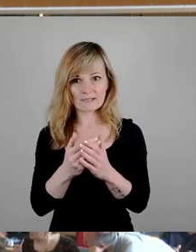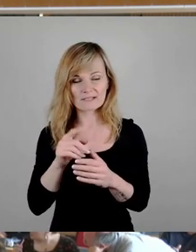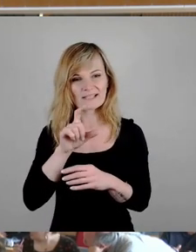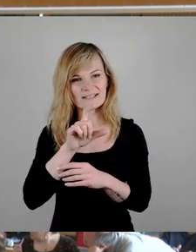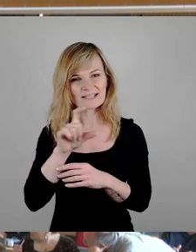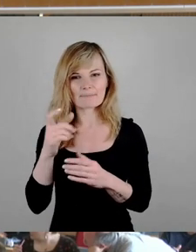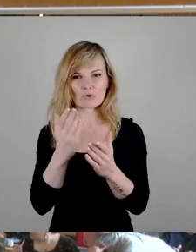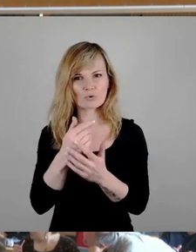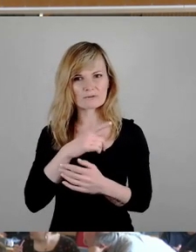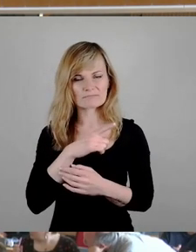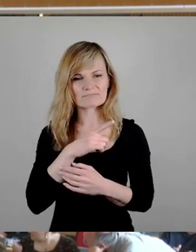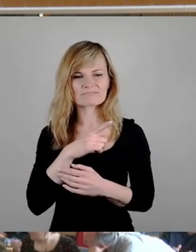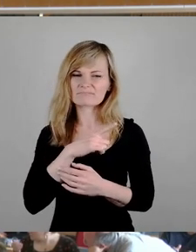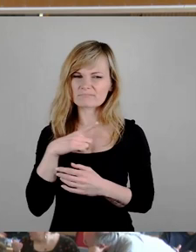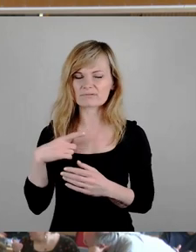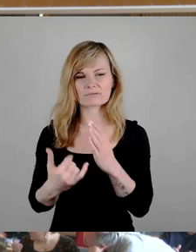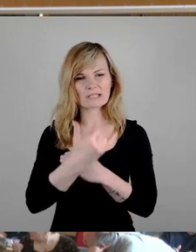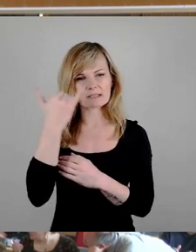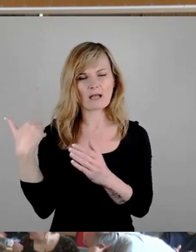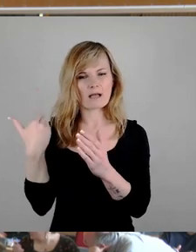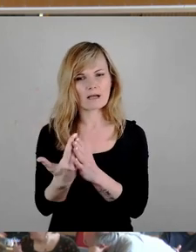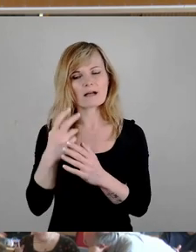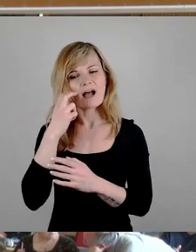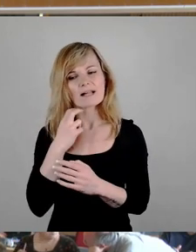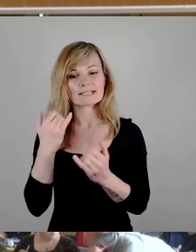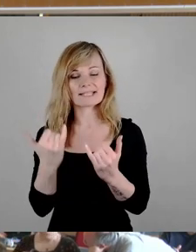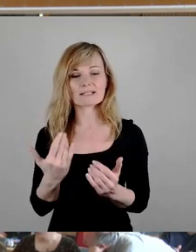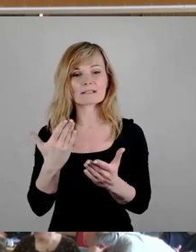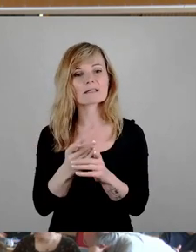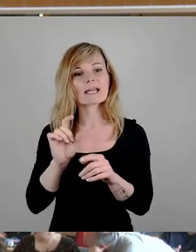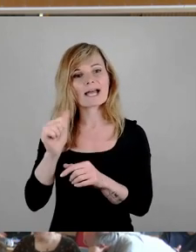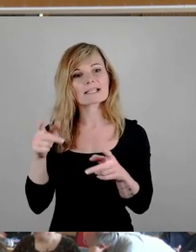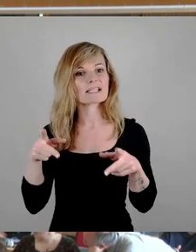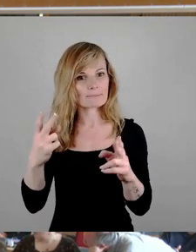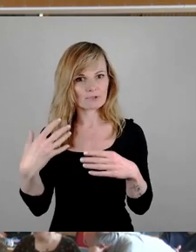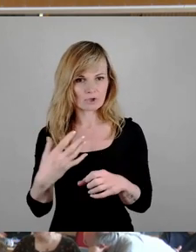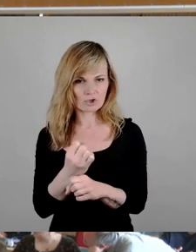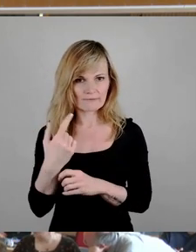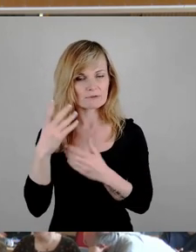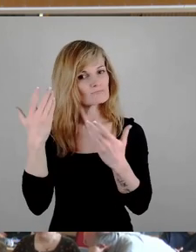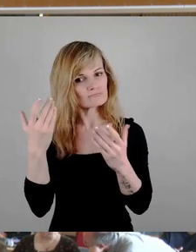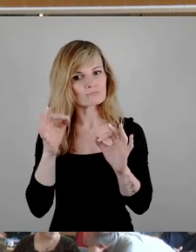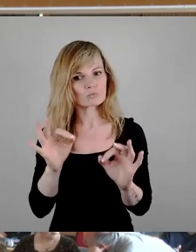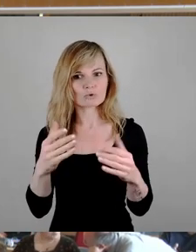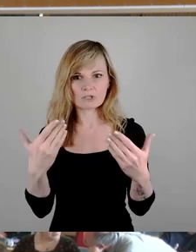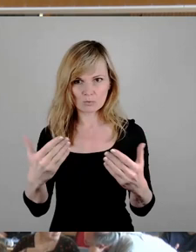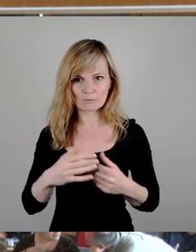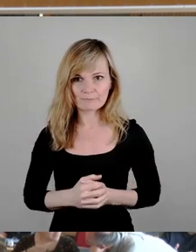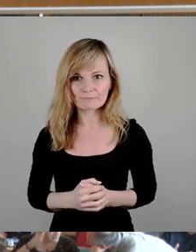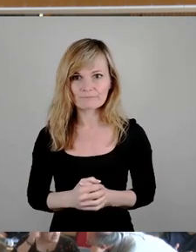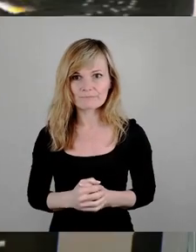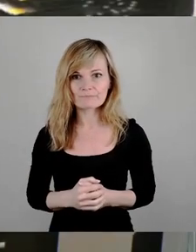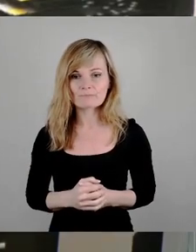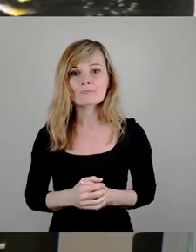wir haben jetzt einen gewissen ersten Abschnitt erreicht. Und das ist sehr gut und sehr begrüßenswert. Und ich freue mich auch,